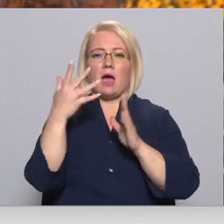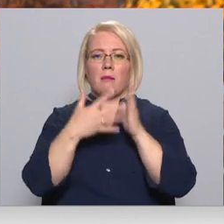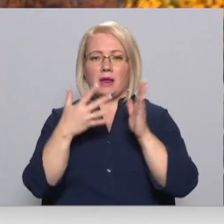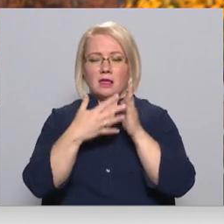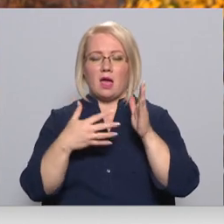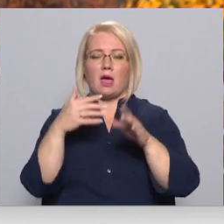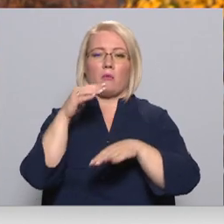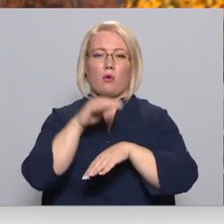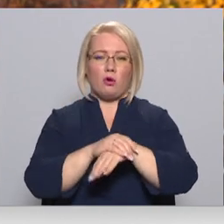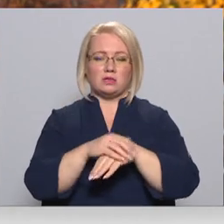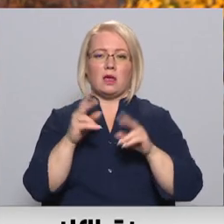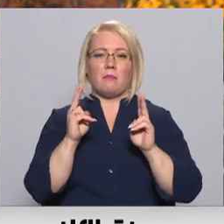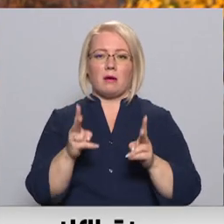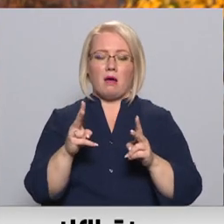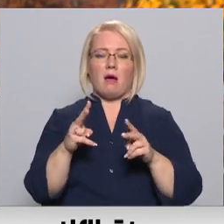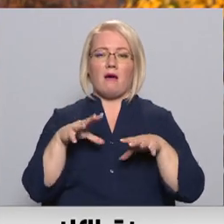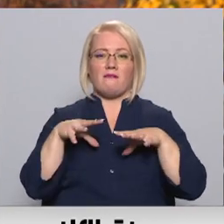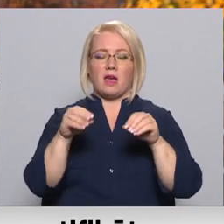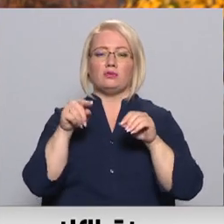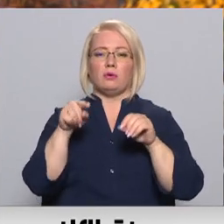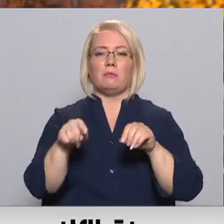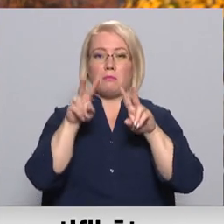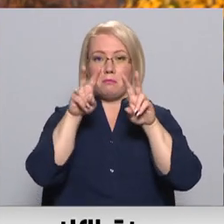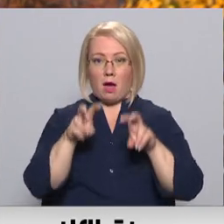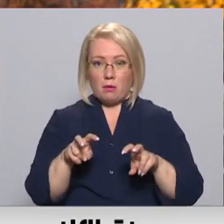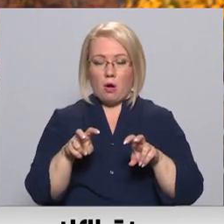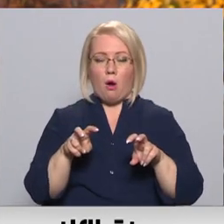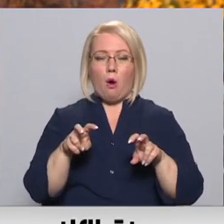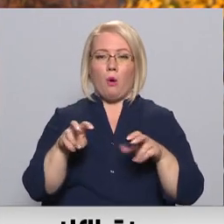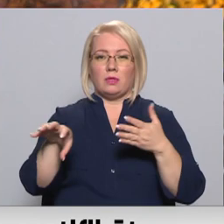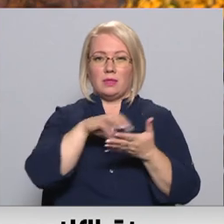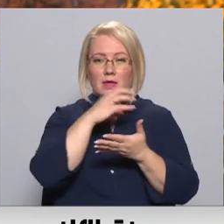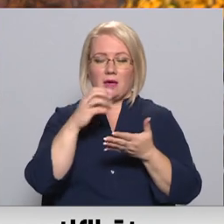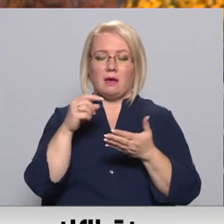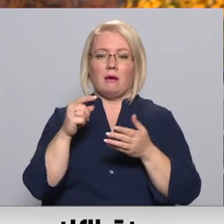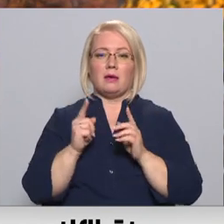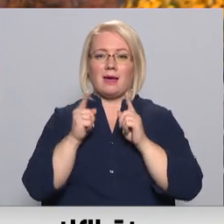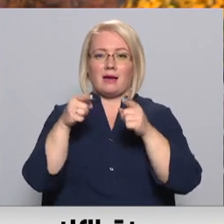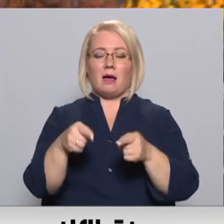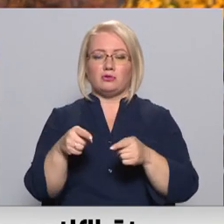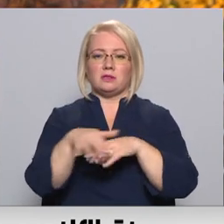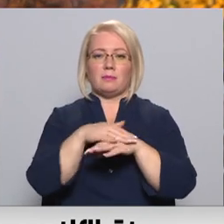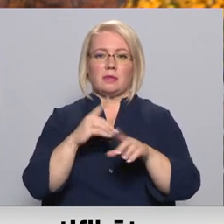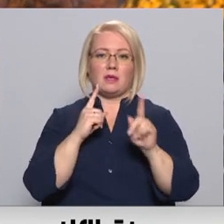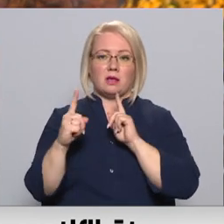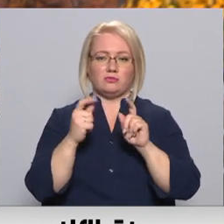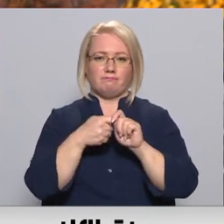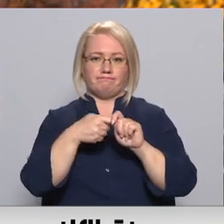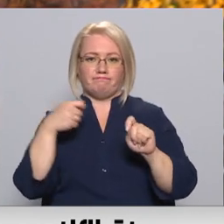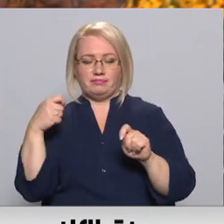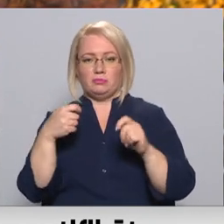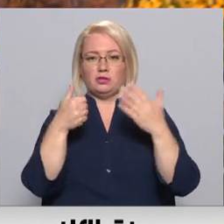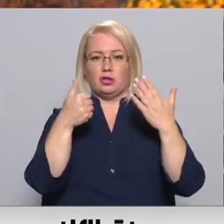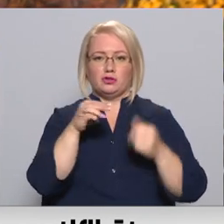koncentrējām, kad veico šādu pārbaudi, iekāpšana sabiedriskajā transporta aizņemas sešas